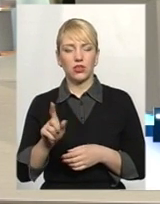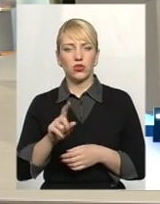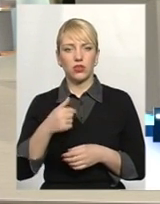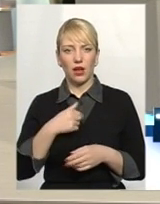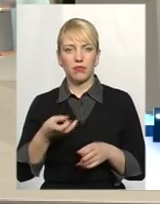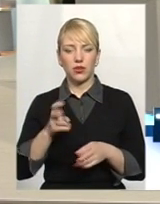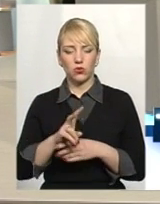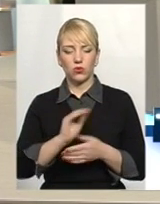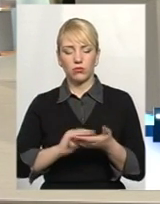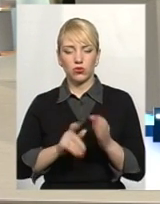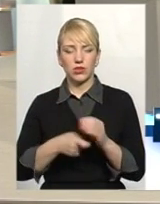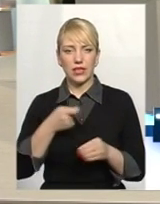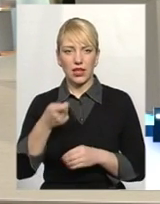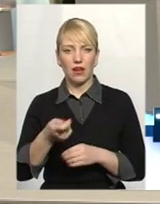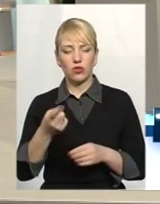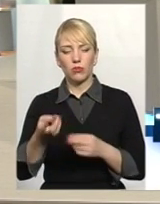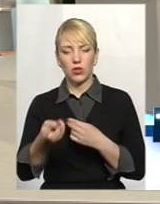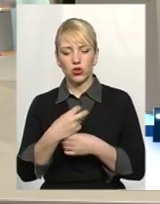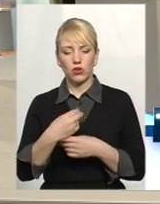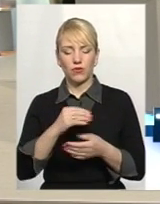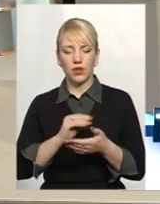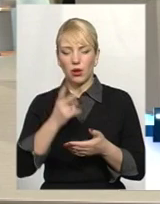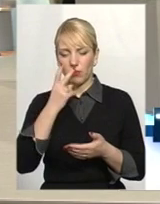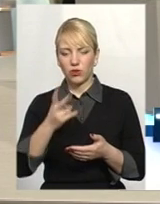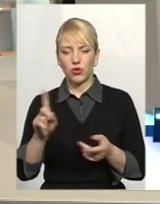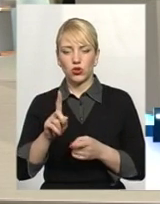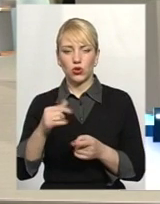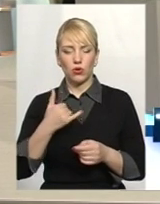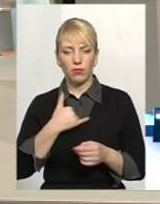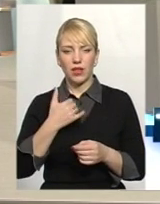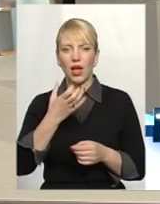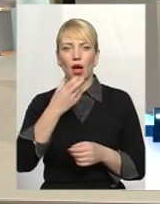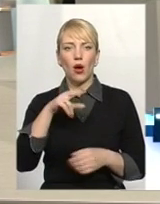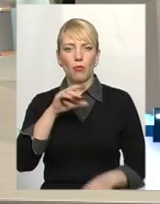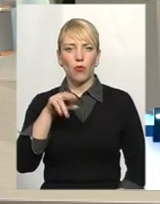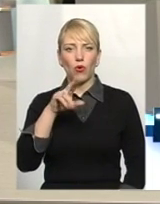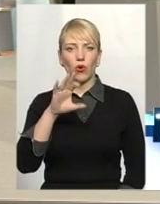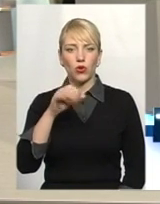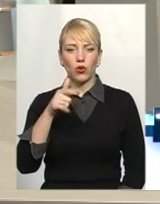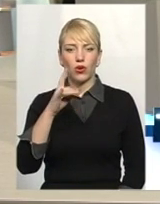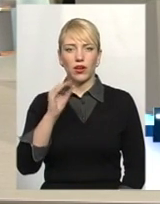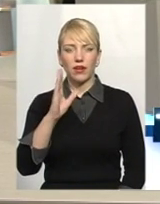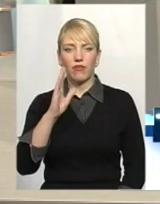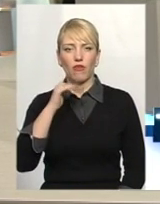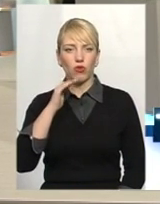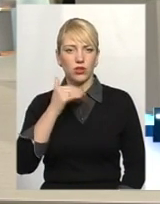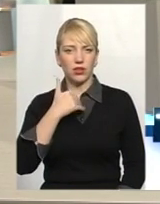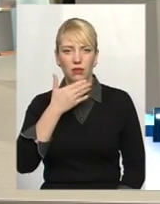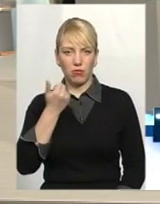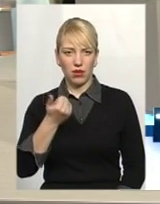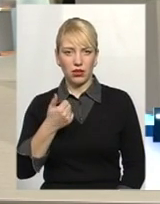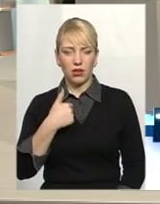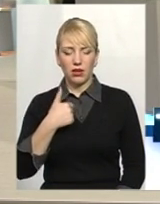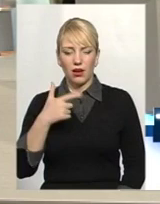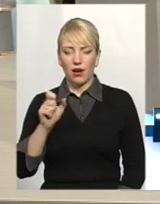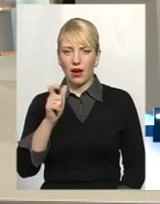прийду, напишу заяву, що прийшов, подивився, що в мене подогрев, що я не підігриваю. Я нам поставила на